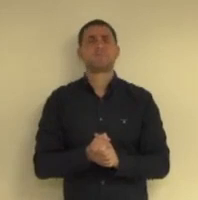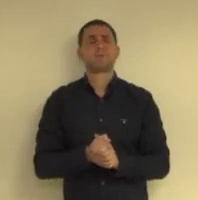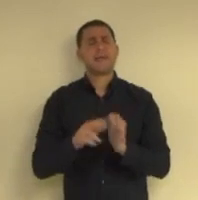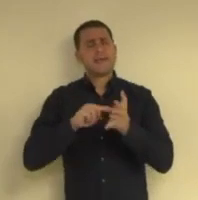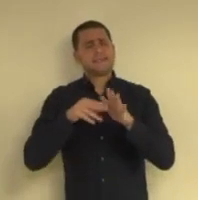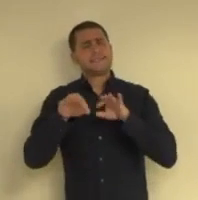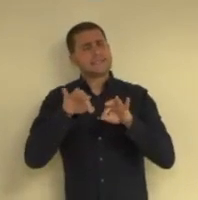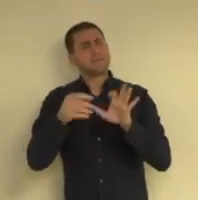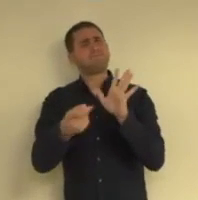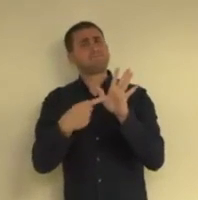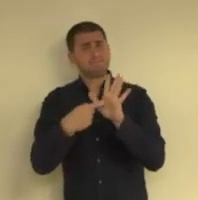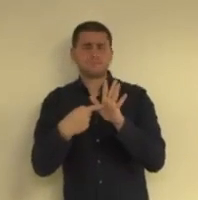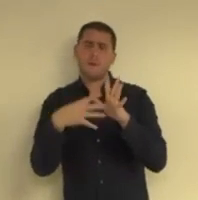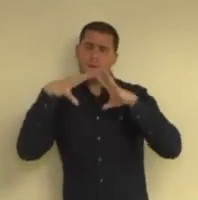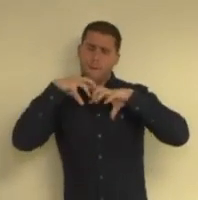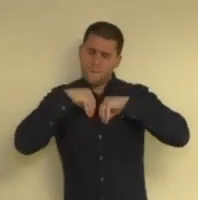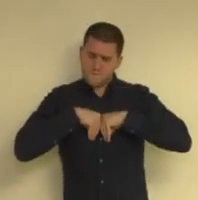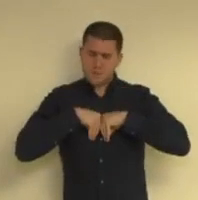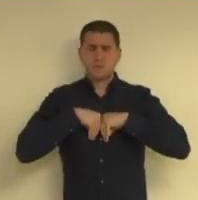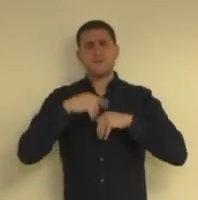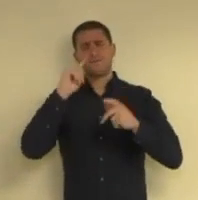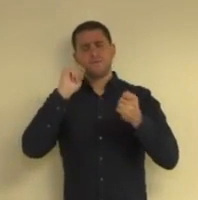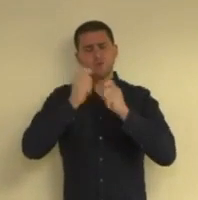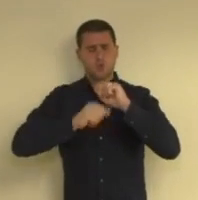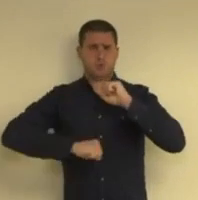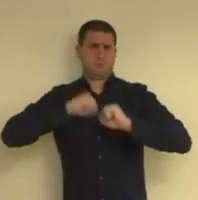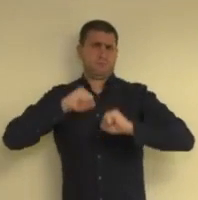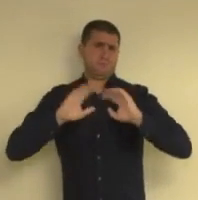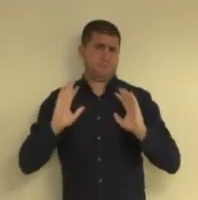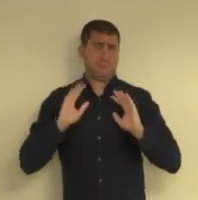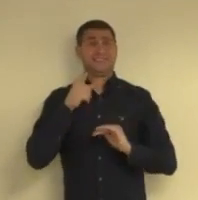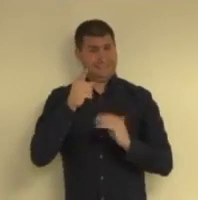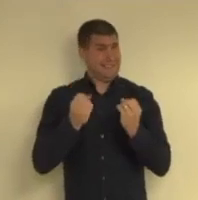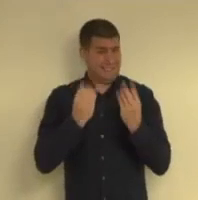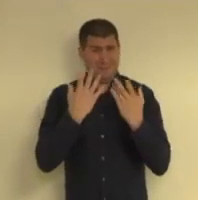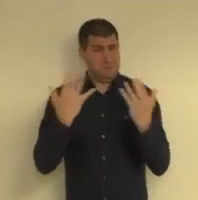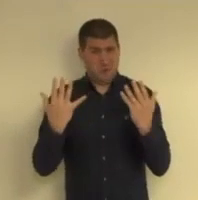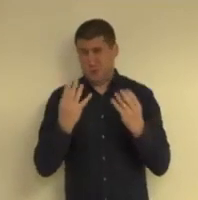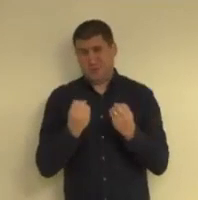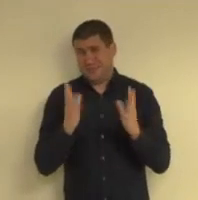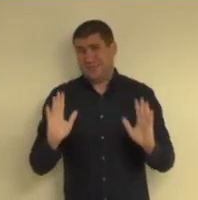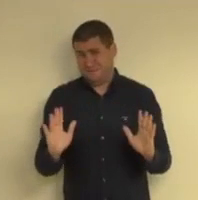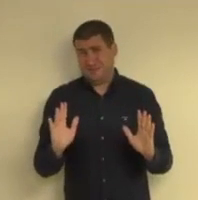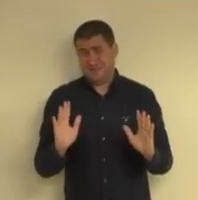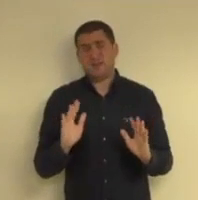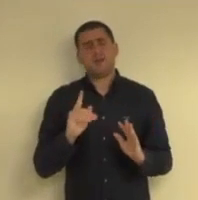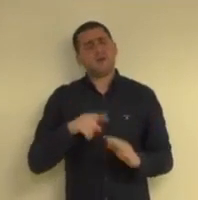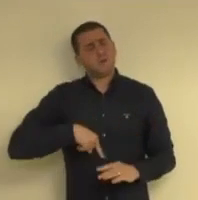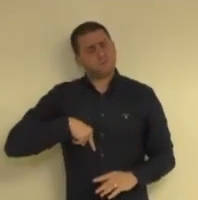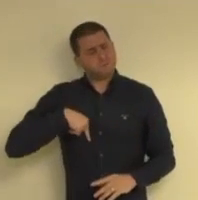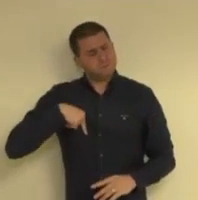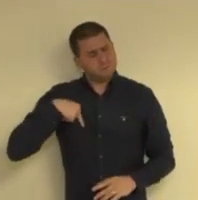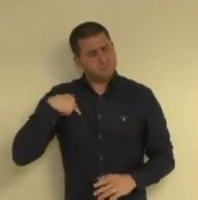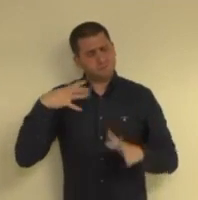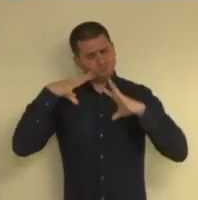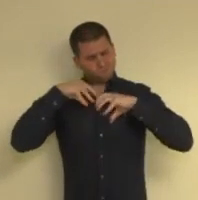האסטרטגיה הזאת דורשת הרבה הפנמה והרבה שינוי הרגלים זה טבעי לחלוטין שלוקח